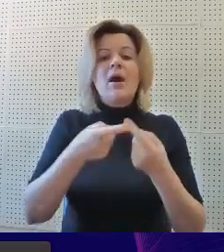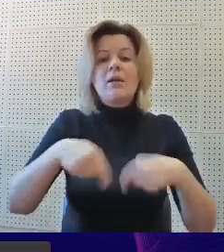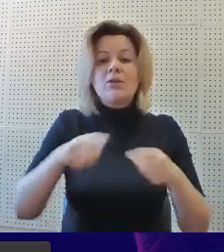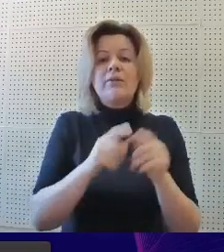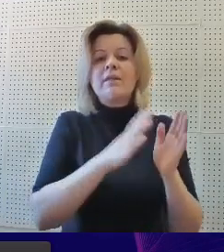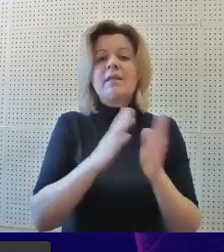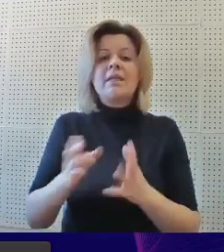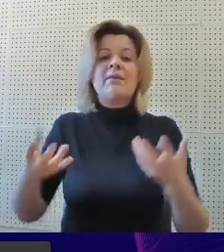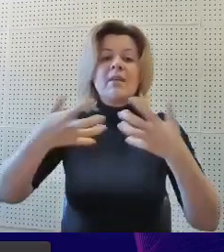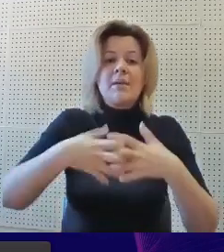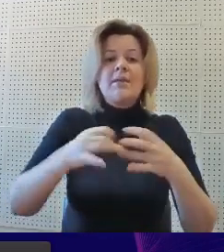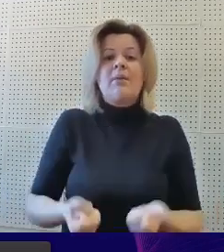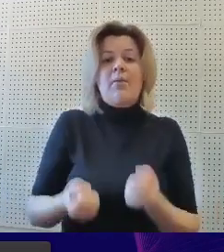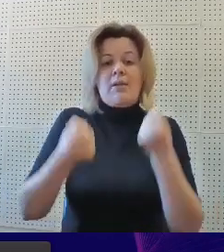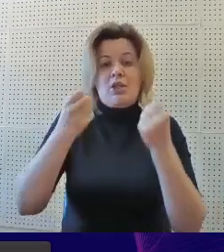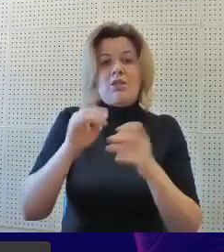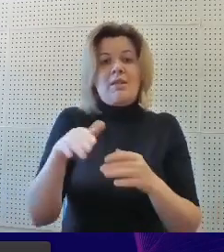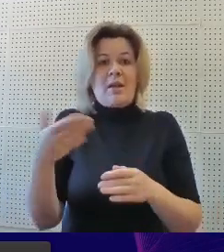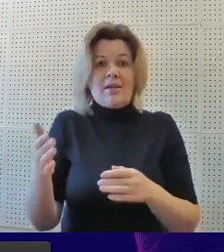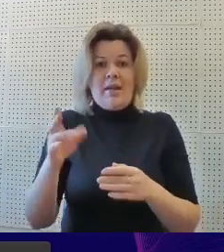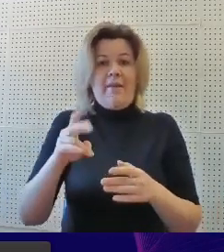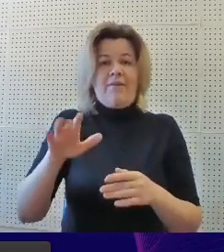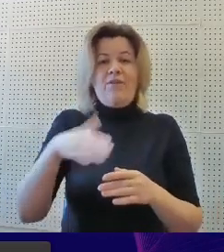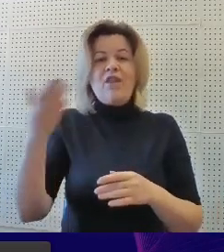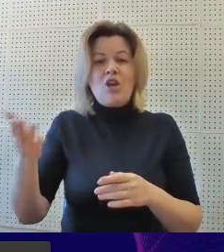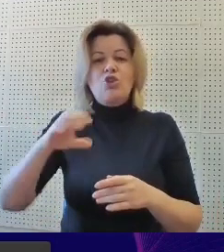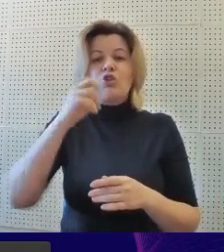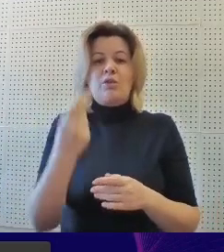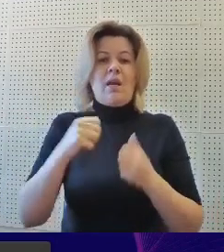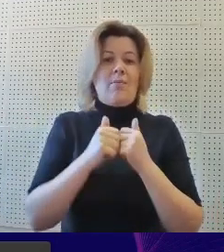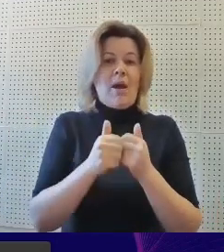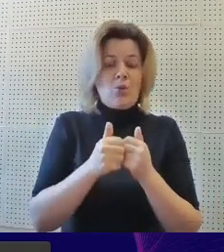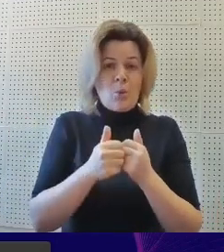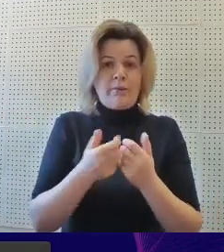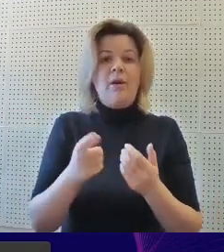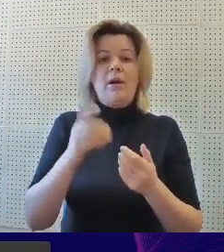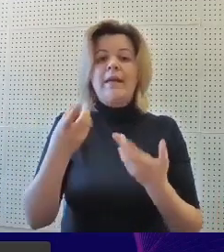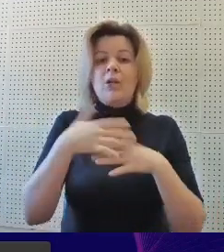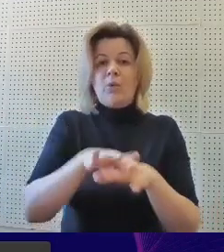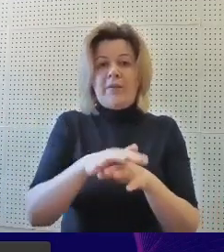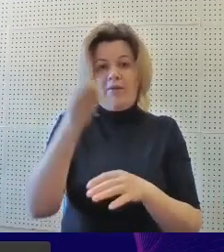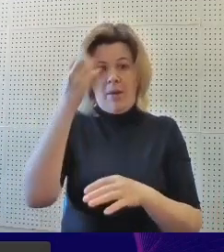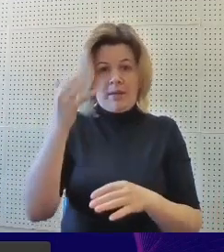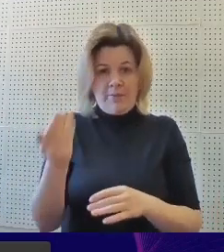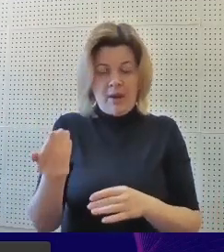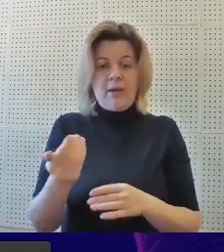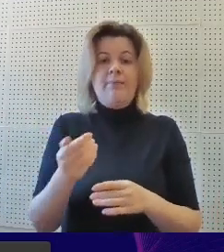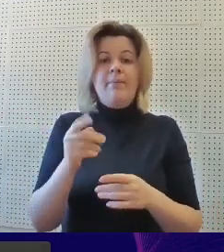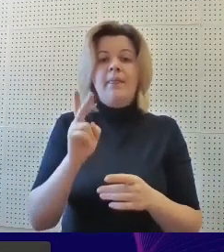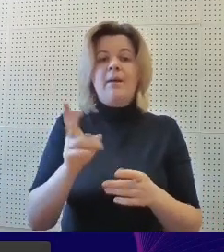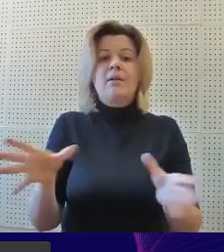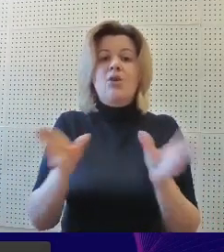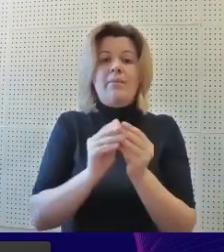организована система взаимодействия и поддержки со стороны внешних социальных партнеров инклюзивного образования.